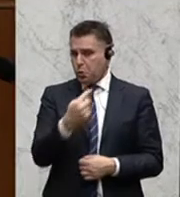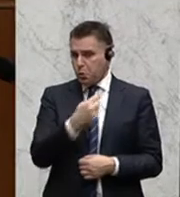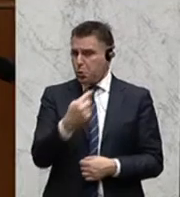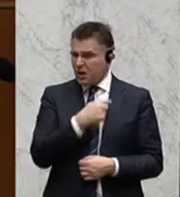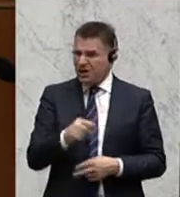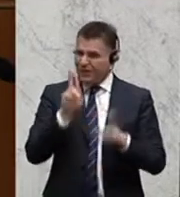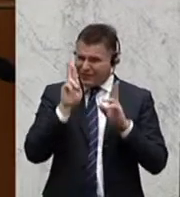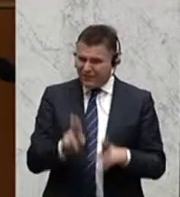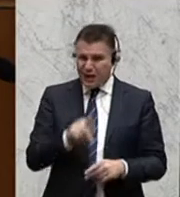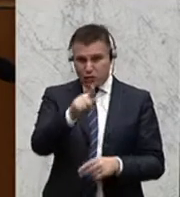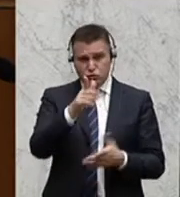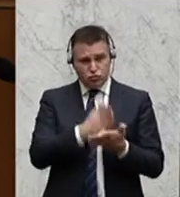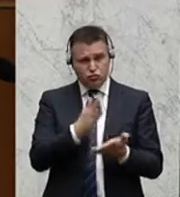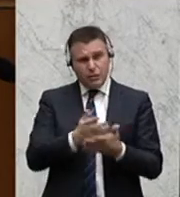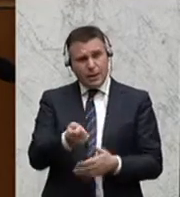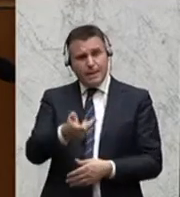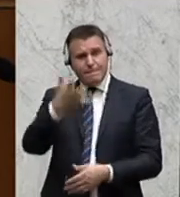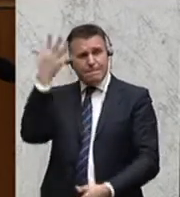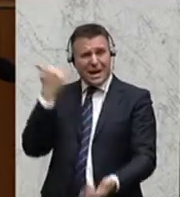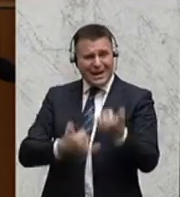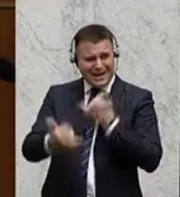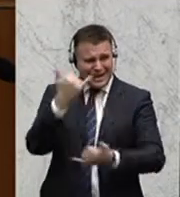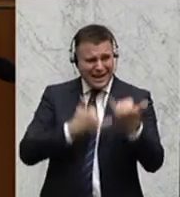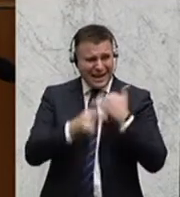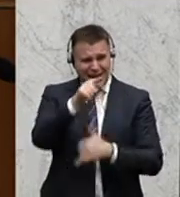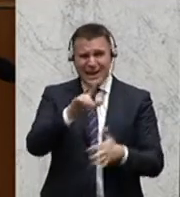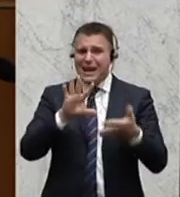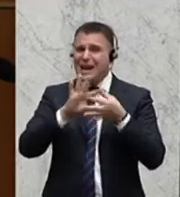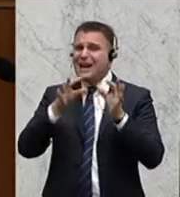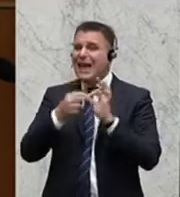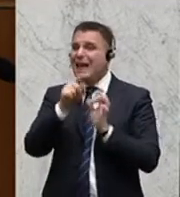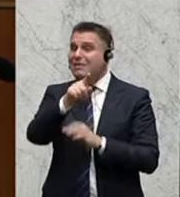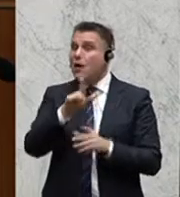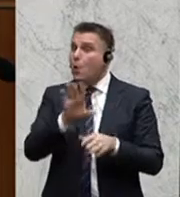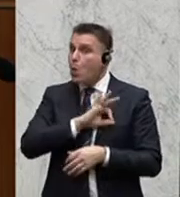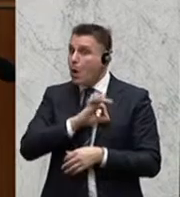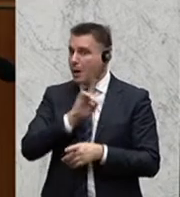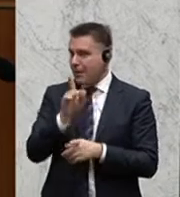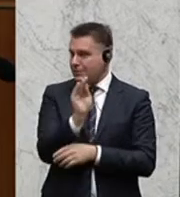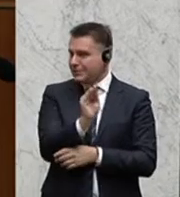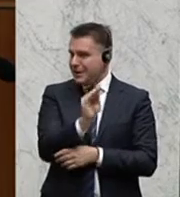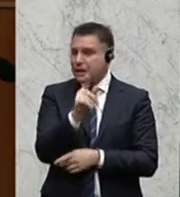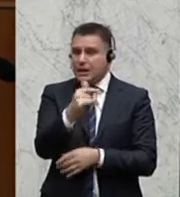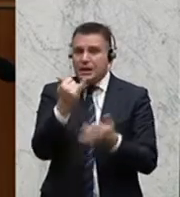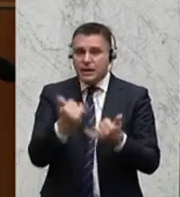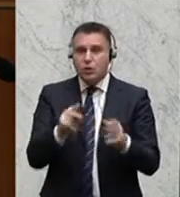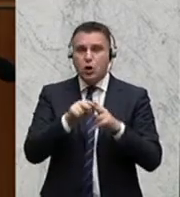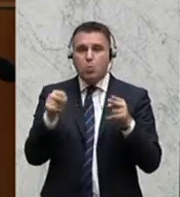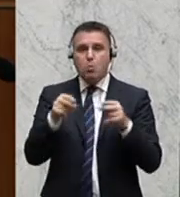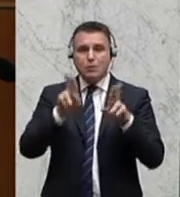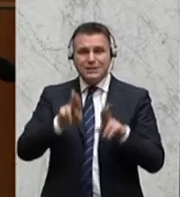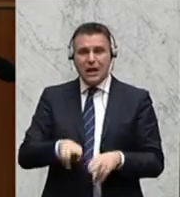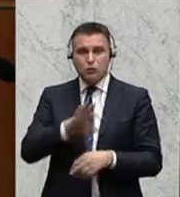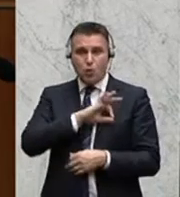anzunehmen, weil hätten Sie diese Weisheit schon vor einigen Jahren gehabt, hätten Sie das Ihren Kärntner Kollegen ausgerichtet, Ihrem jetzigen Bundesratskollegen Gerhard